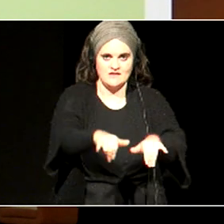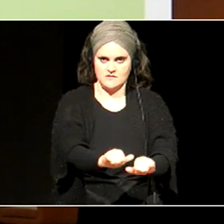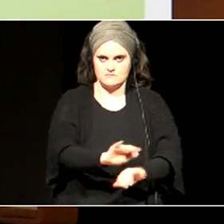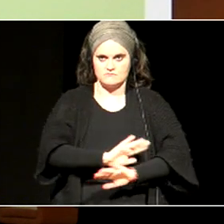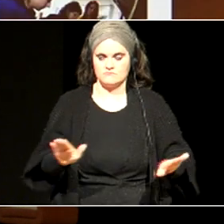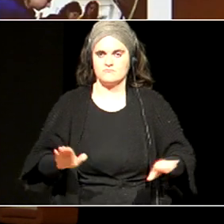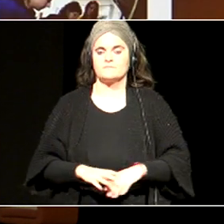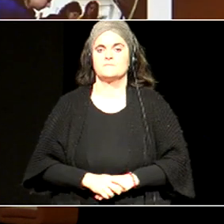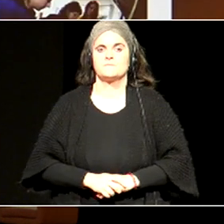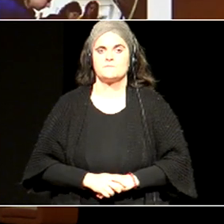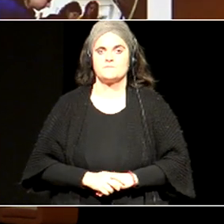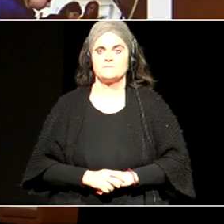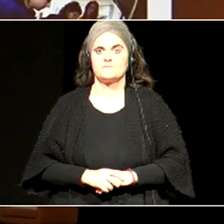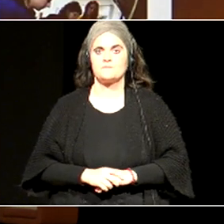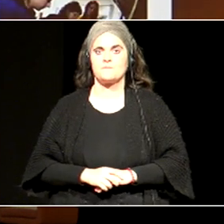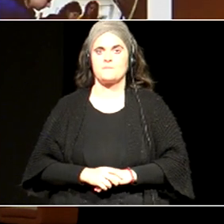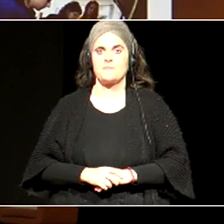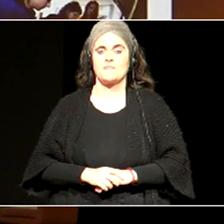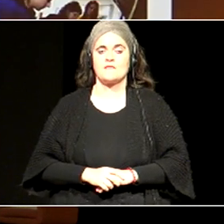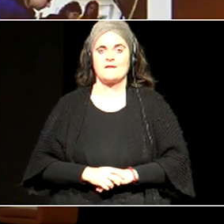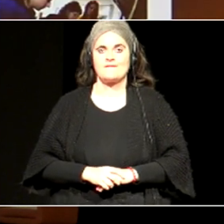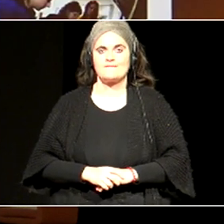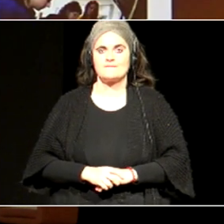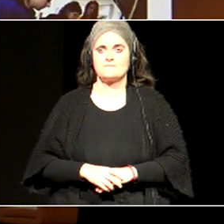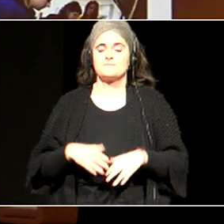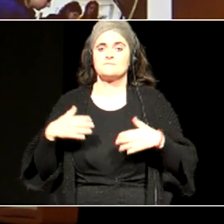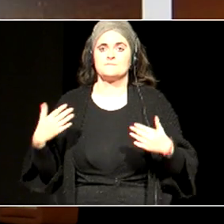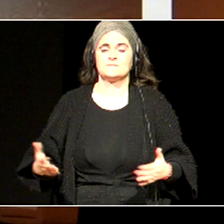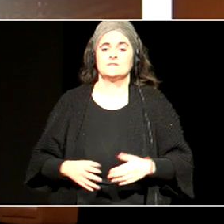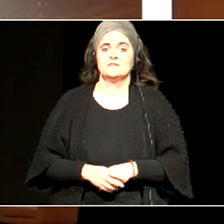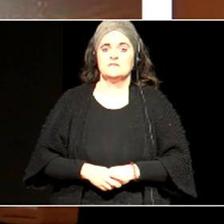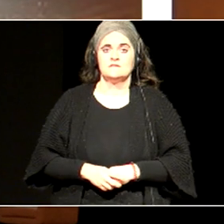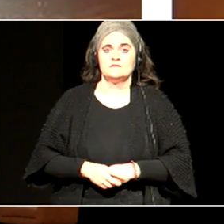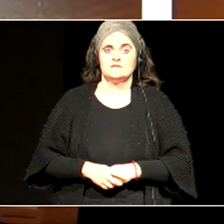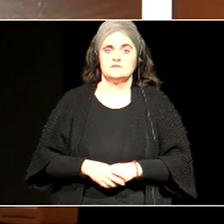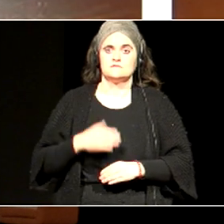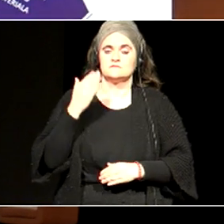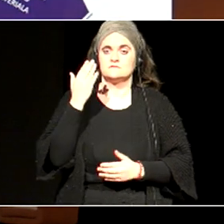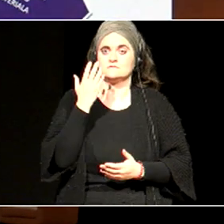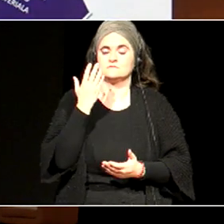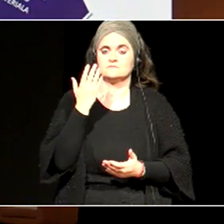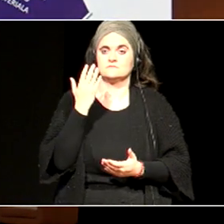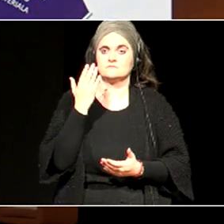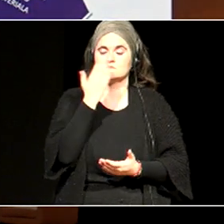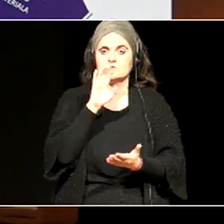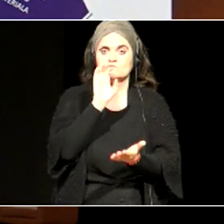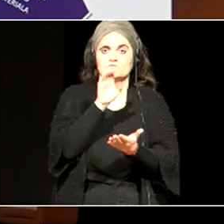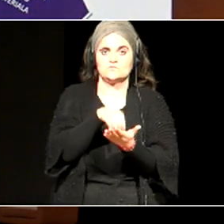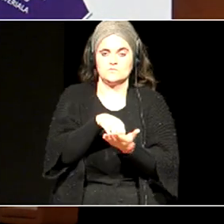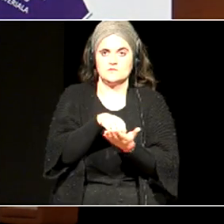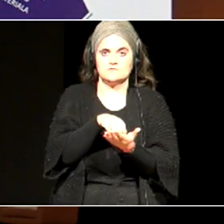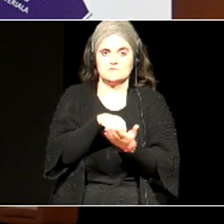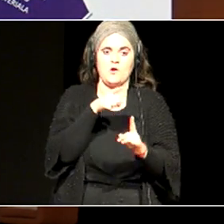aparte. Bueno, eskidetz eskolaren elburun aguzi hauek, saltatuko ditut, ezen roiatzeko,